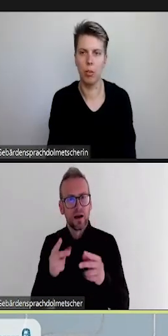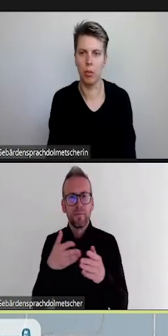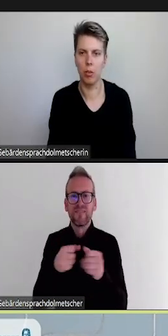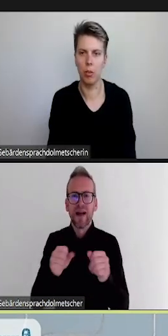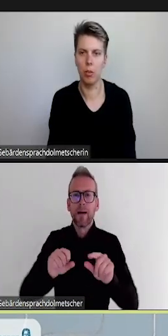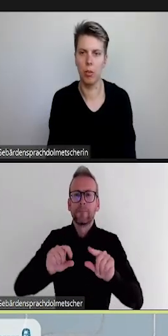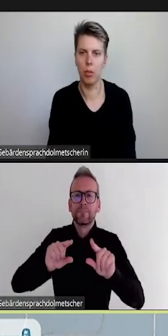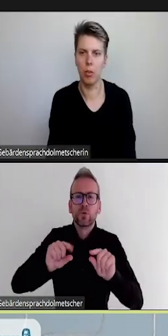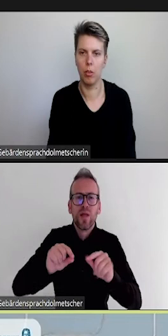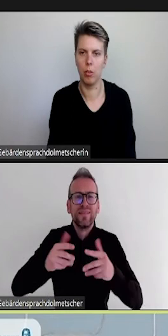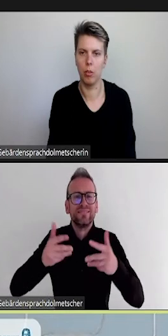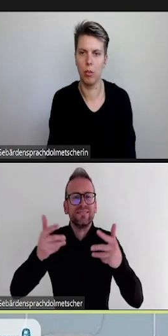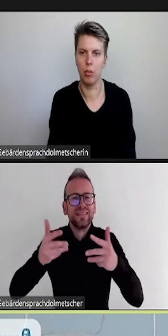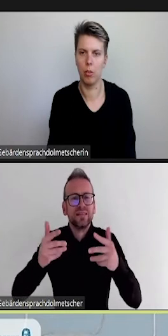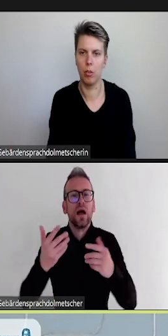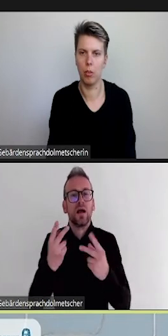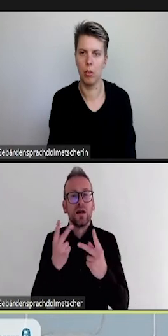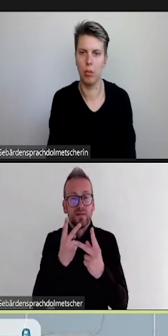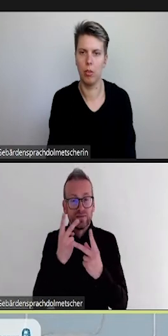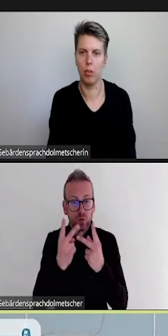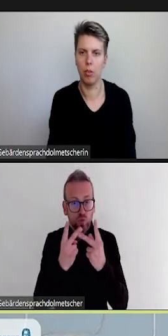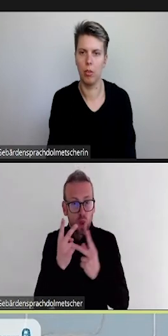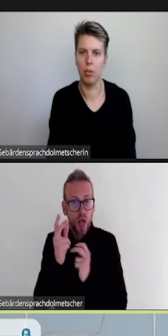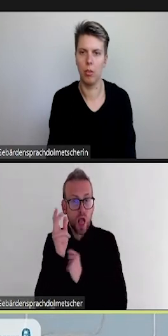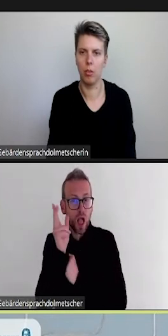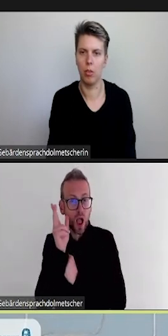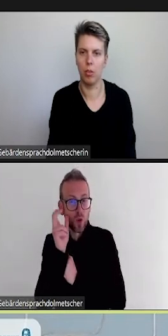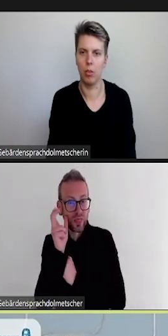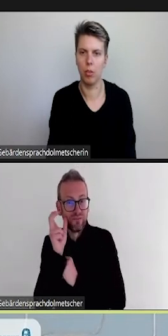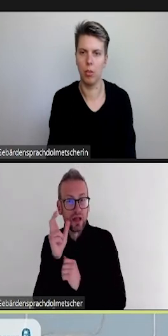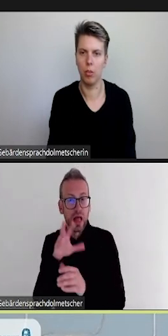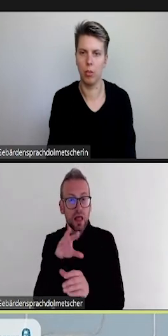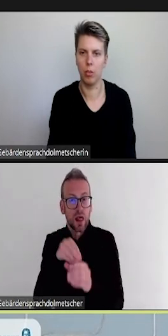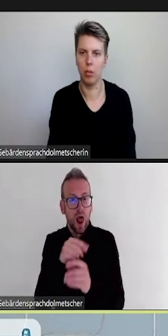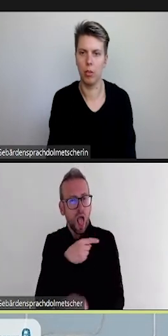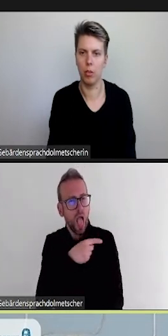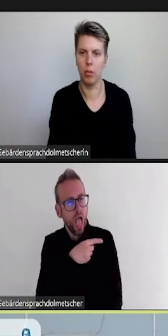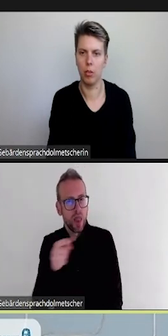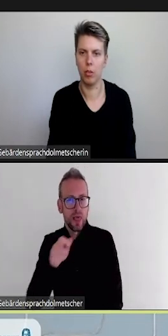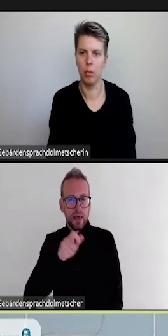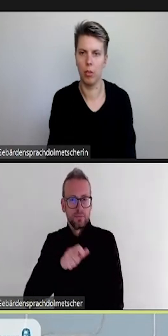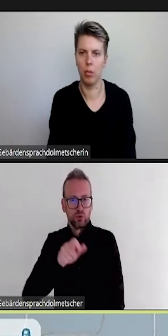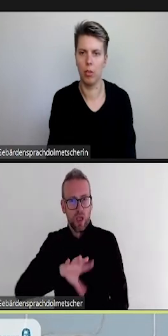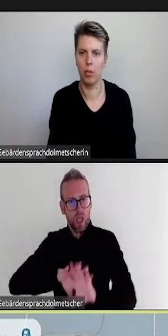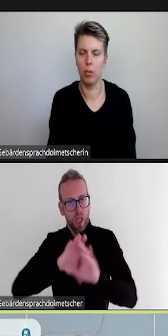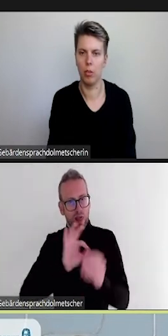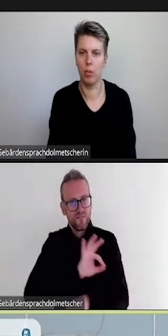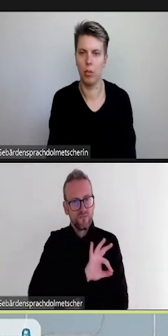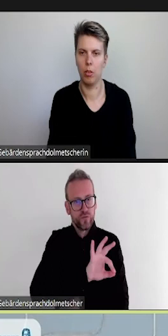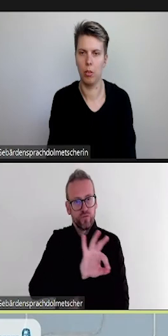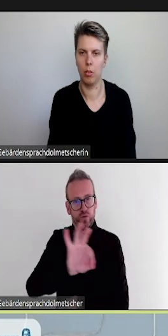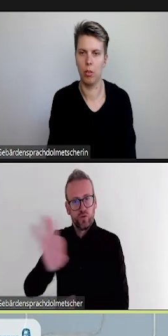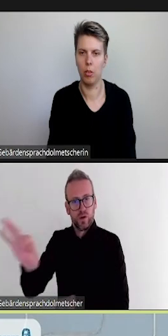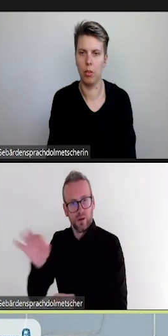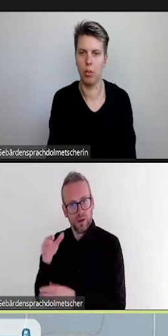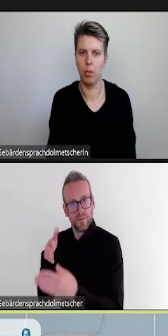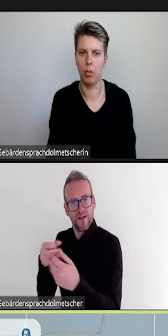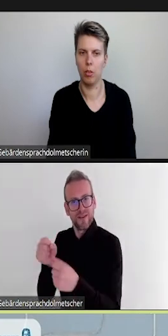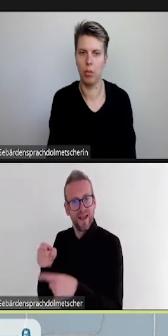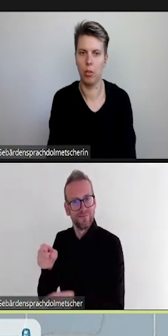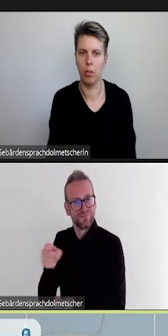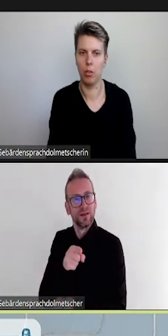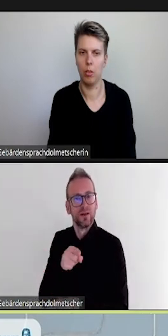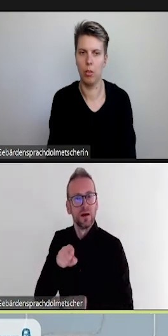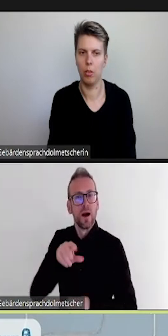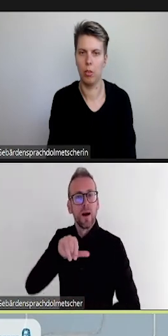Big für Alle hat drei Säulen definiert. Video Player, Audio Deskription und Untertitel. In dem